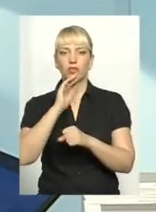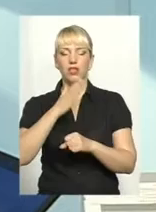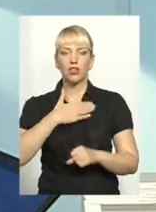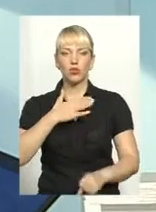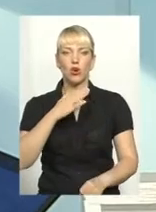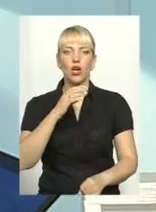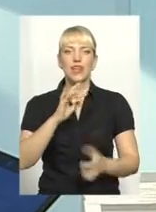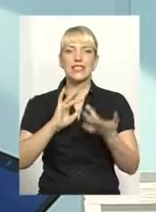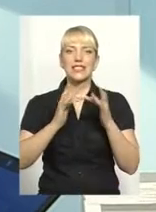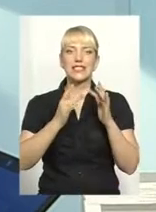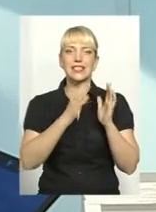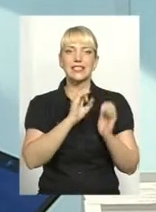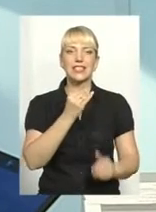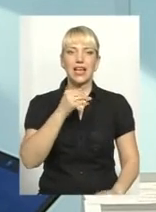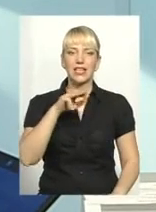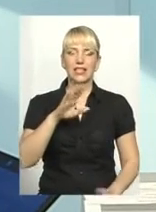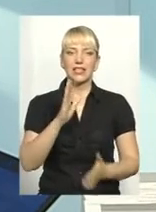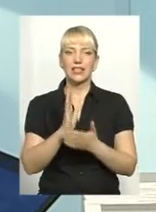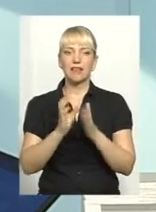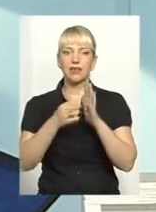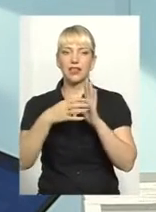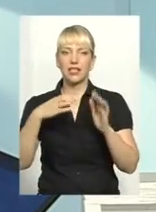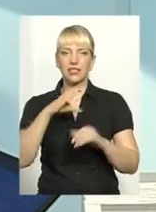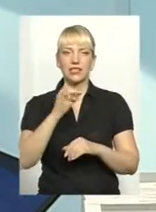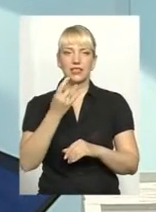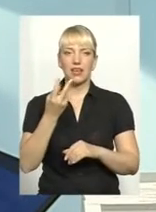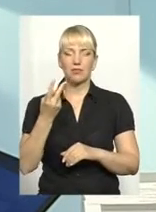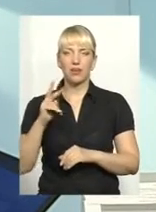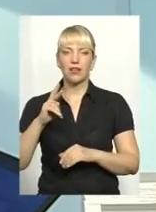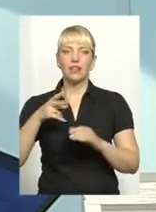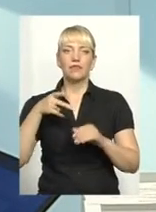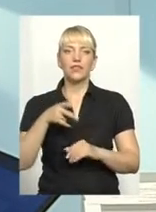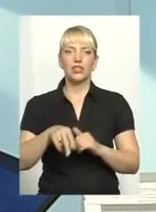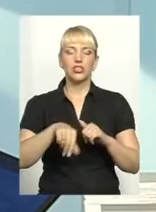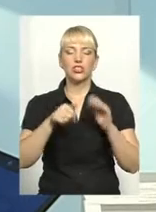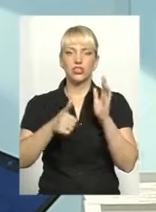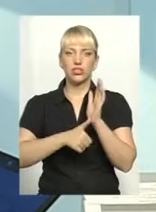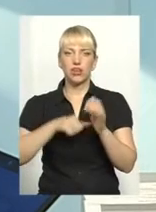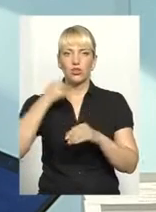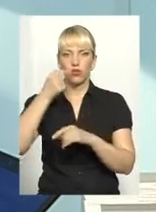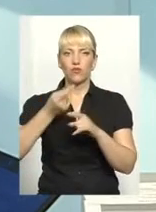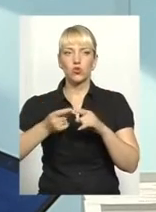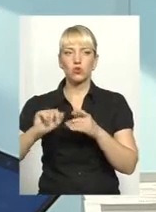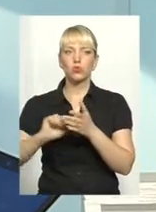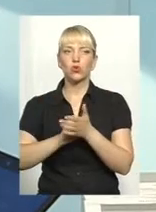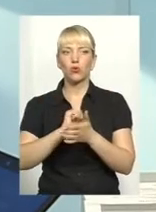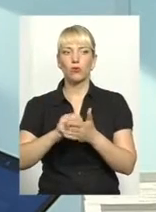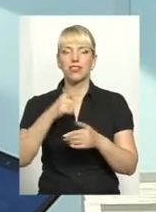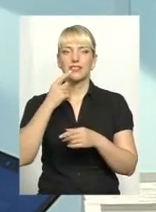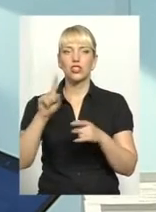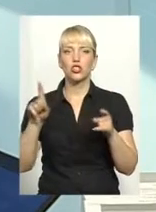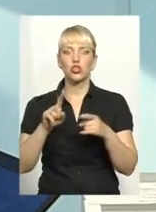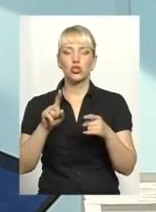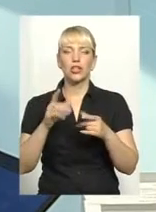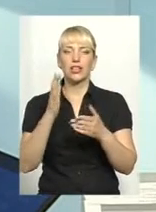сайту є 15 серпня 2016 року. В цьому документі сказано, що розбито